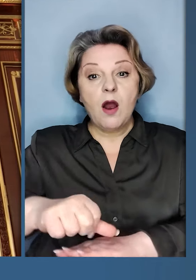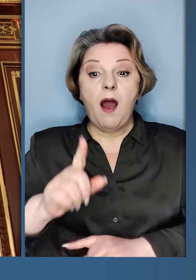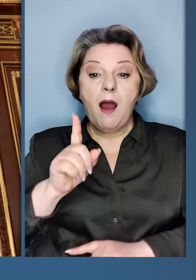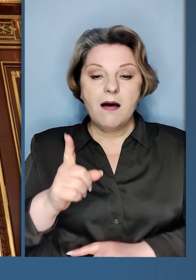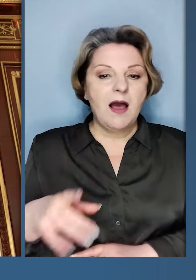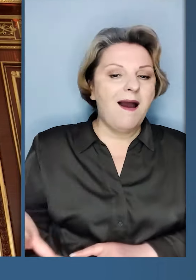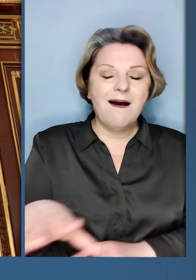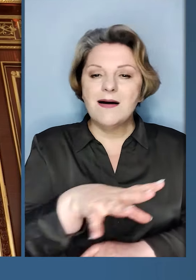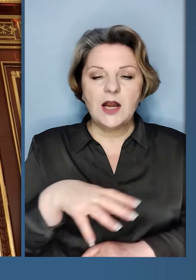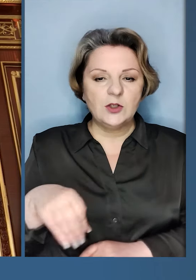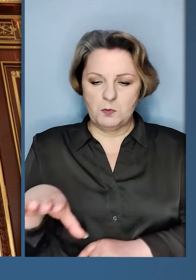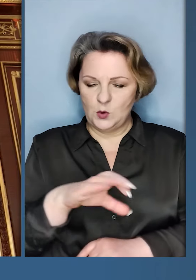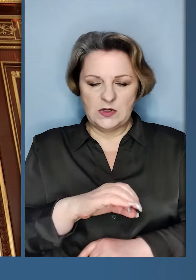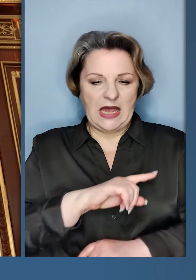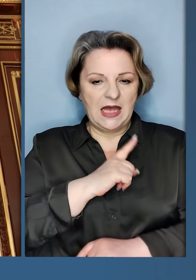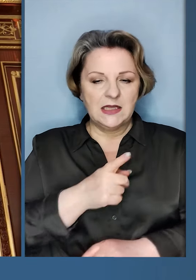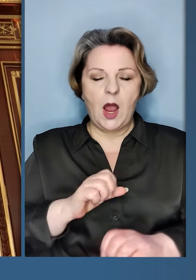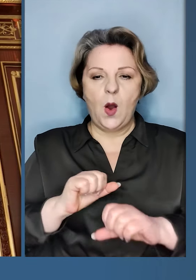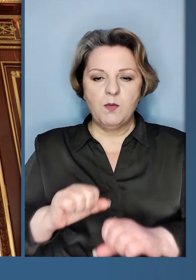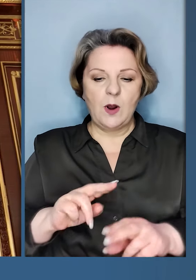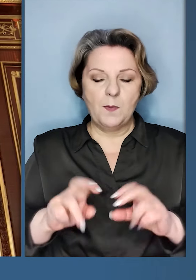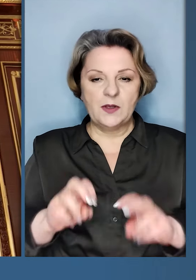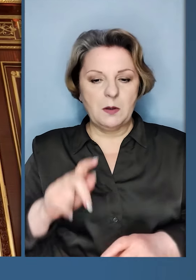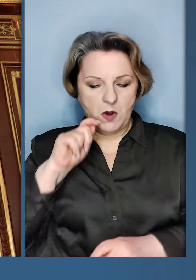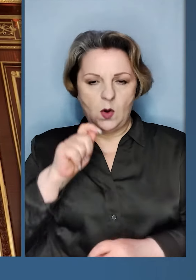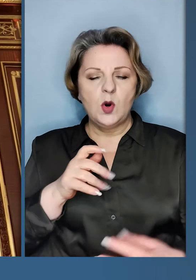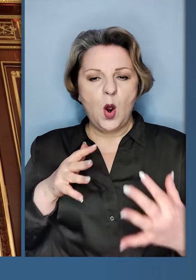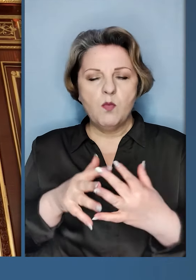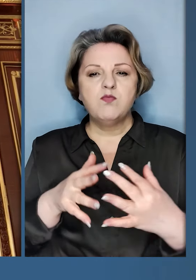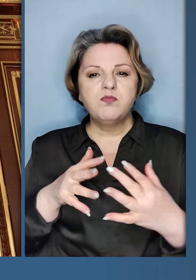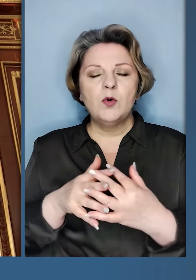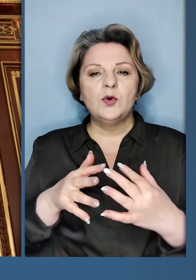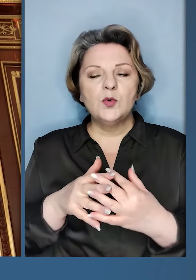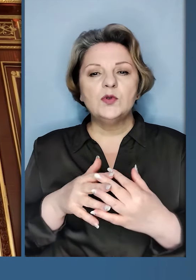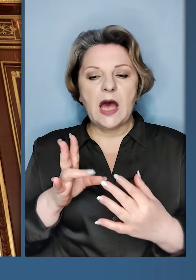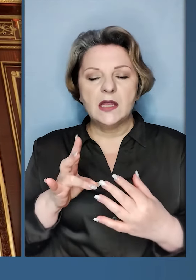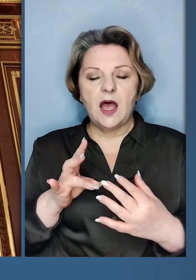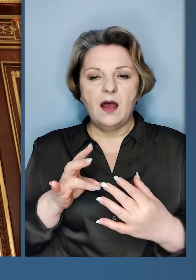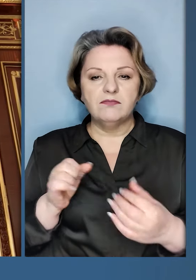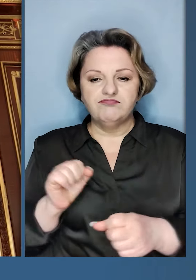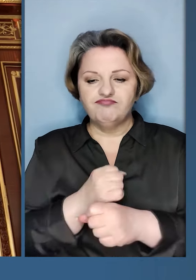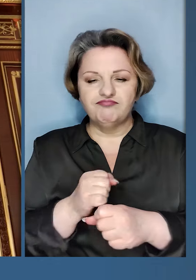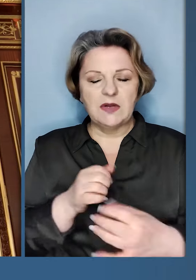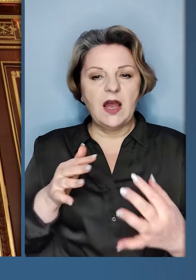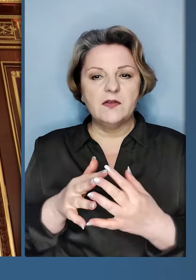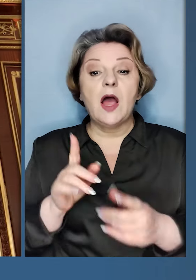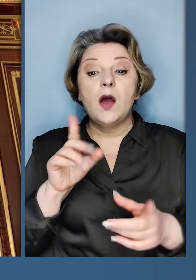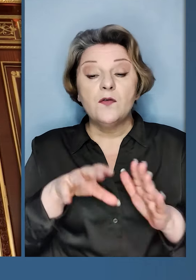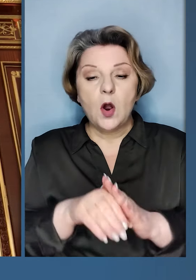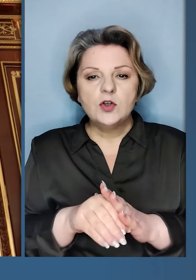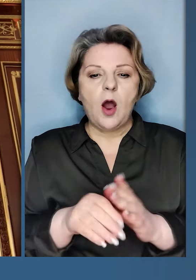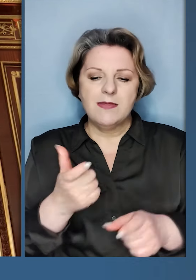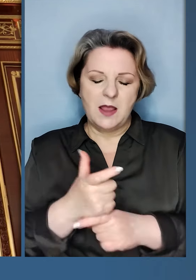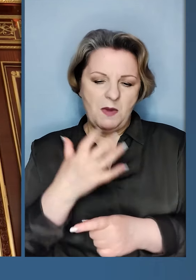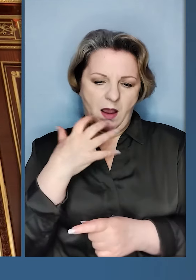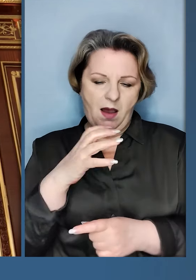але й разом з усіма силами оборони та безпеки України б'ються на фронті, в тому числі на найбільш